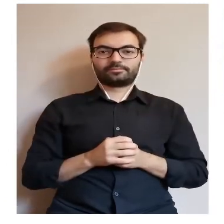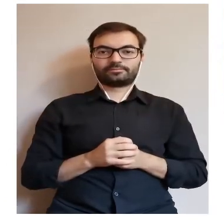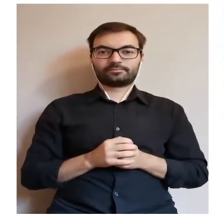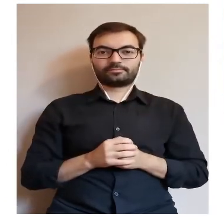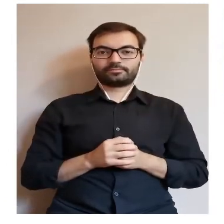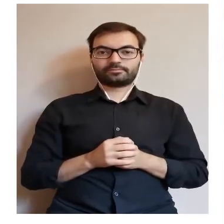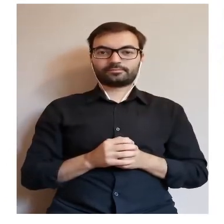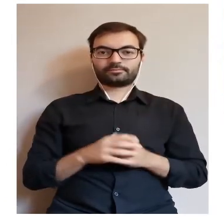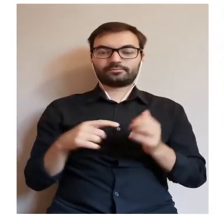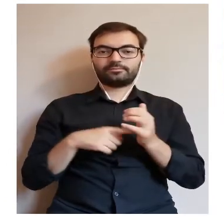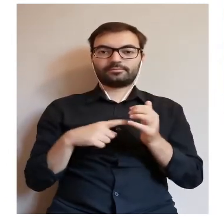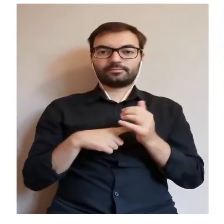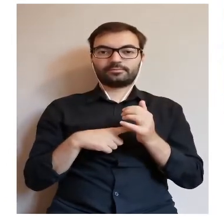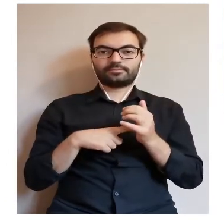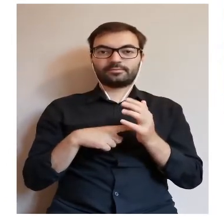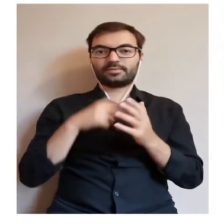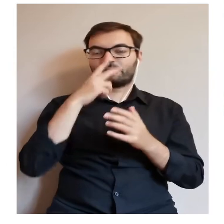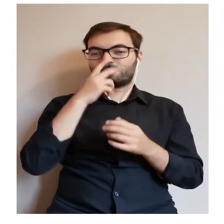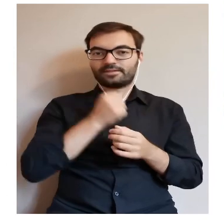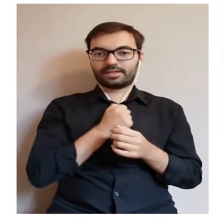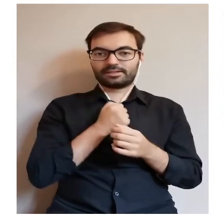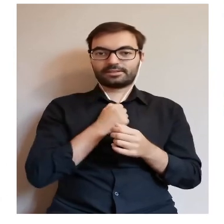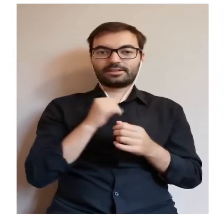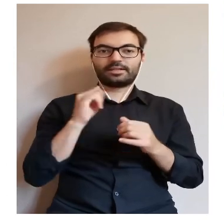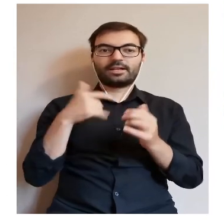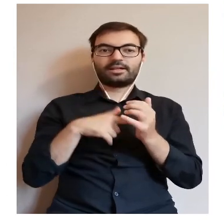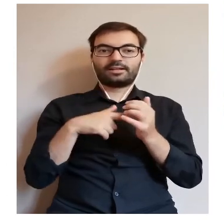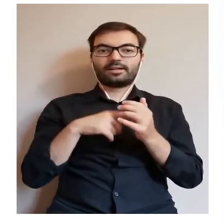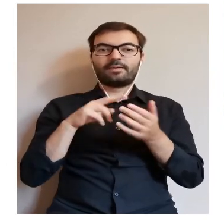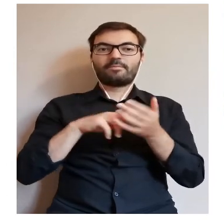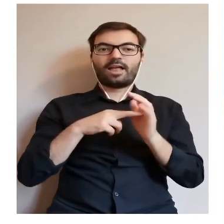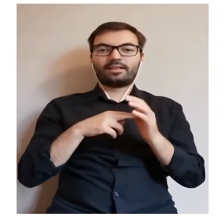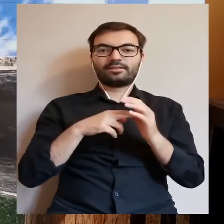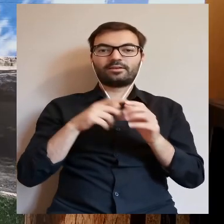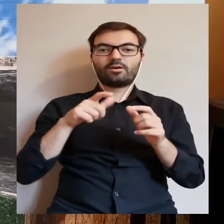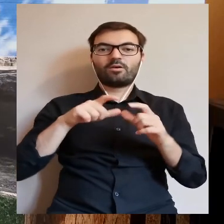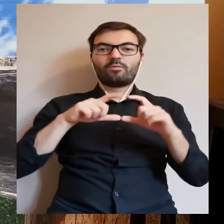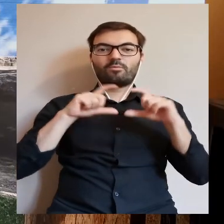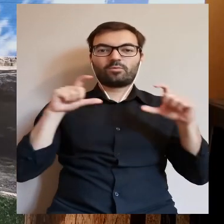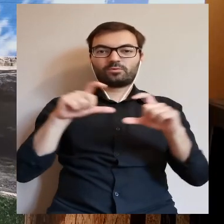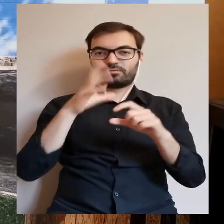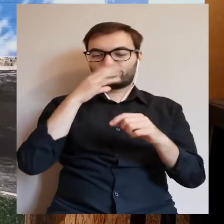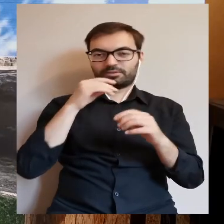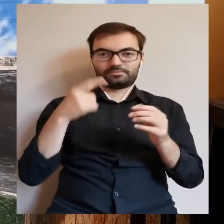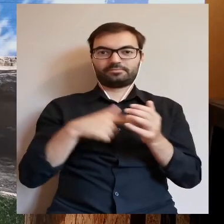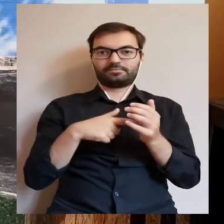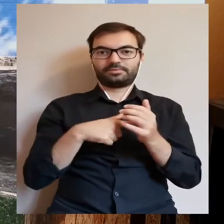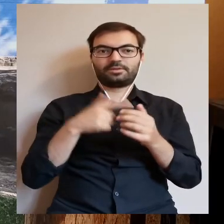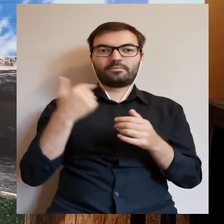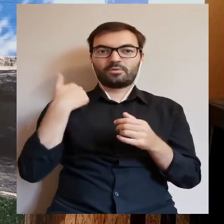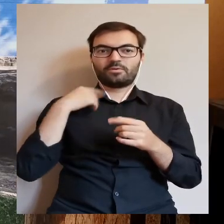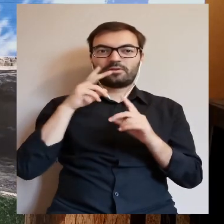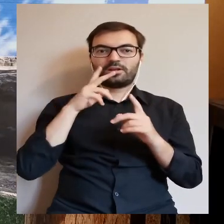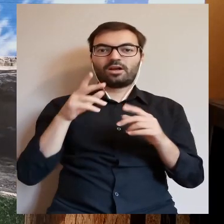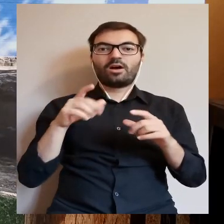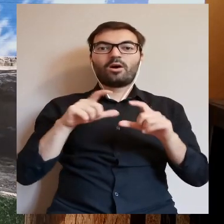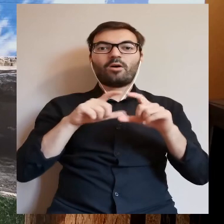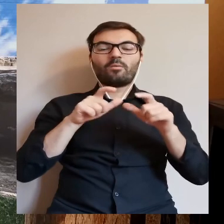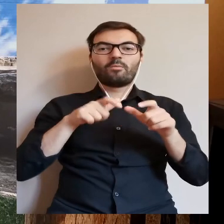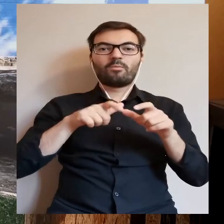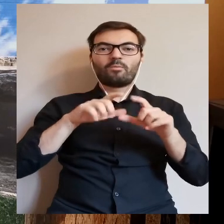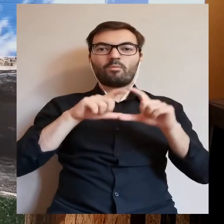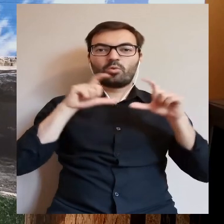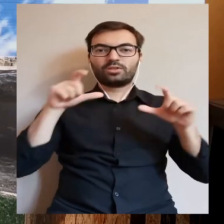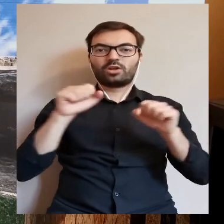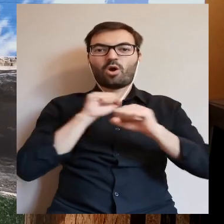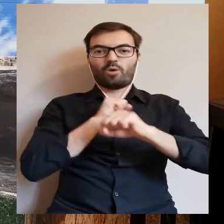góry, żeby wtedy widać, jaki jest plan tego budynku, że to rzeczywiście był budynek